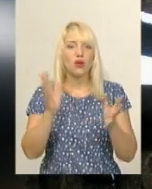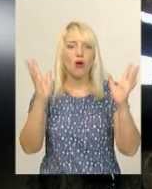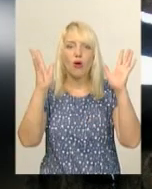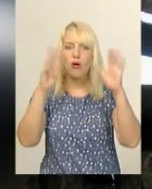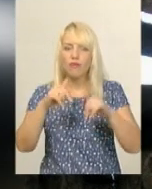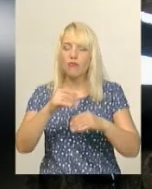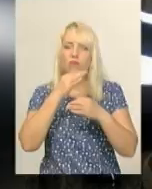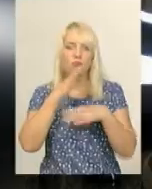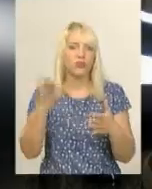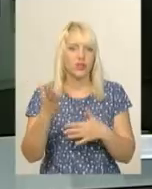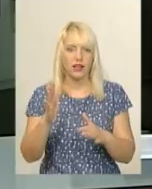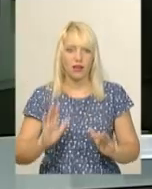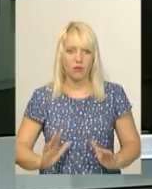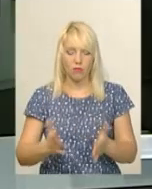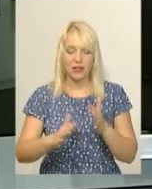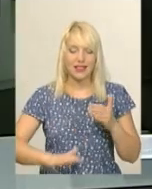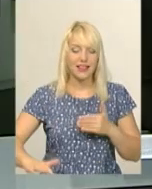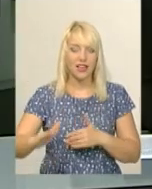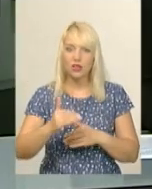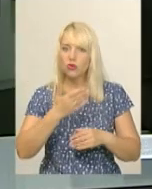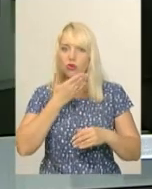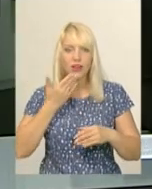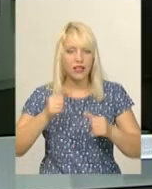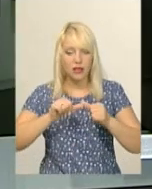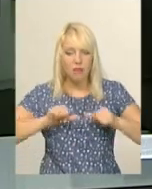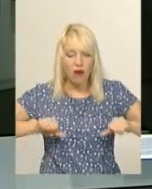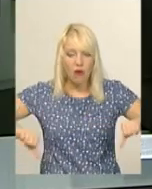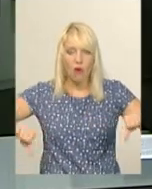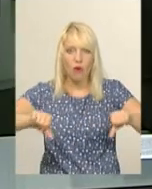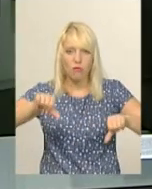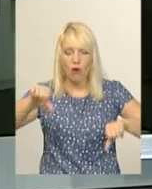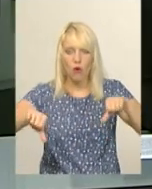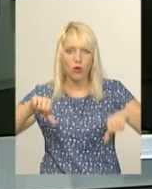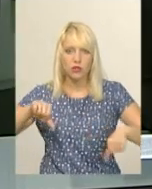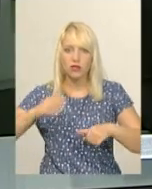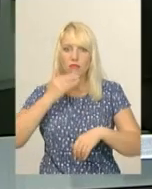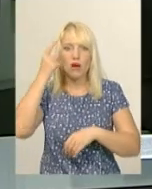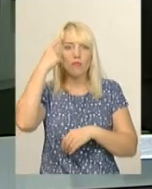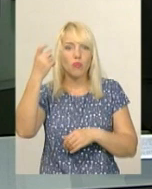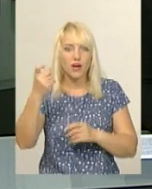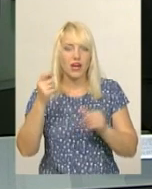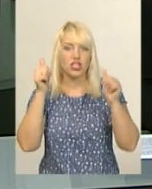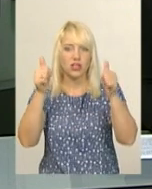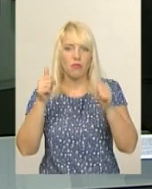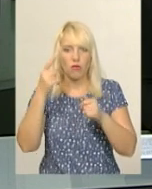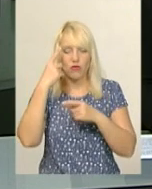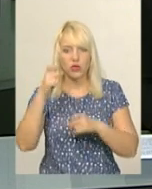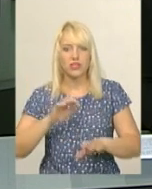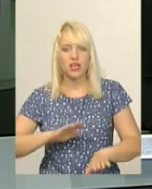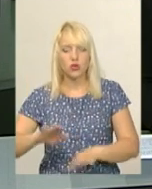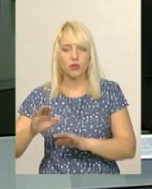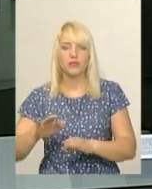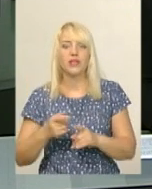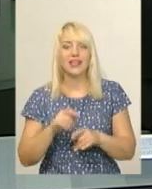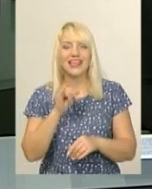-який момент. Територія навколо нього наразі не обгороджена, немає там і попереджувальних табличок, повідомила заступник Ізяславського міського